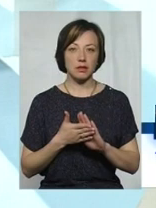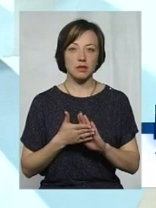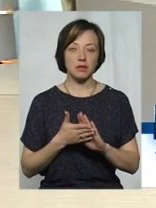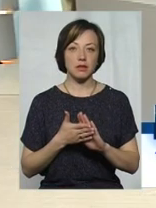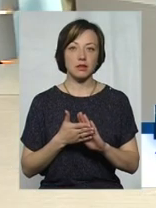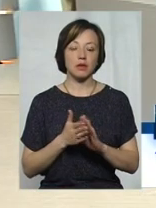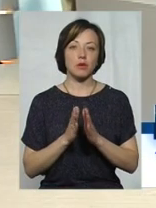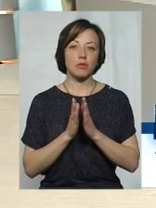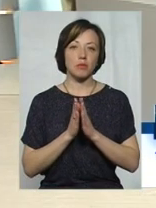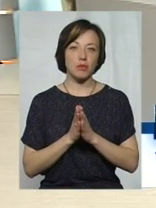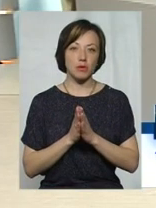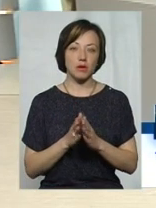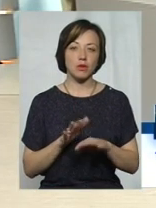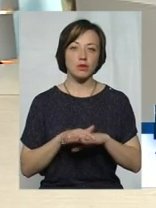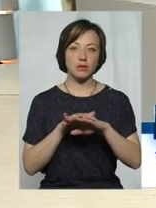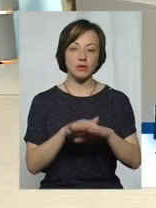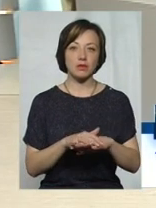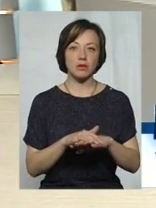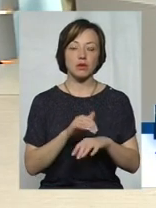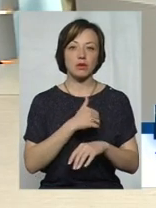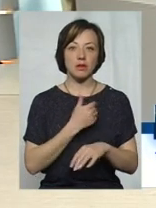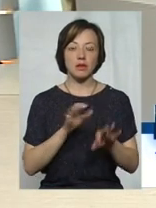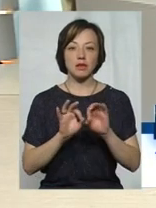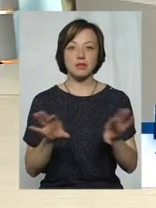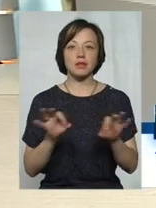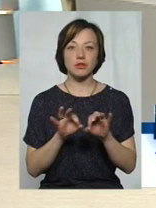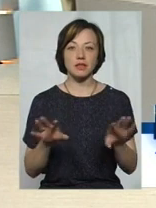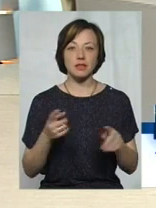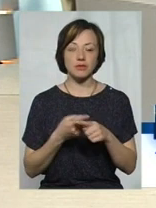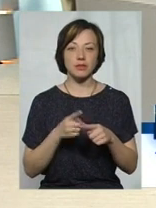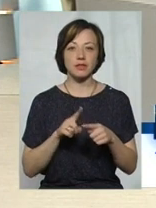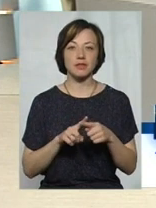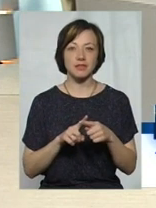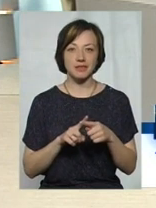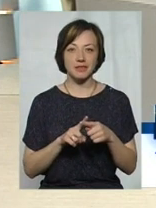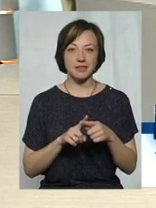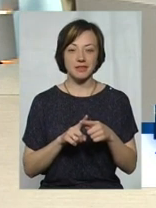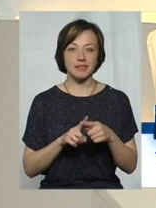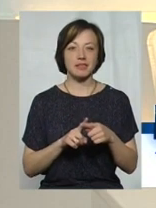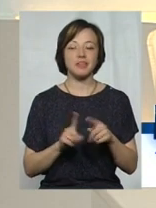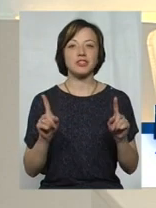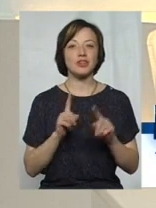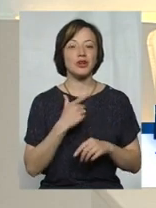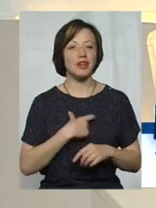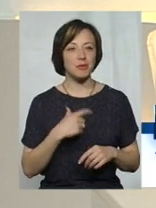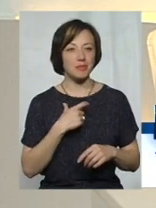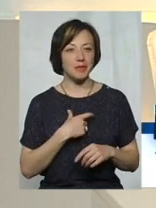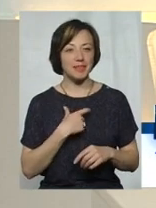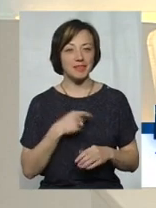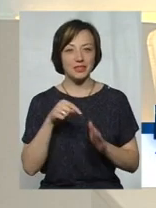розрахуватися за отримані послуги. Я би хотіла, щоб ви пояснили цю об'яву. Що це значить для мене, як для